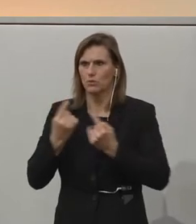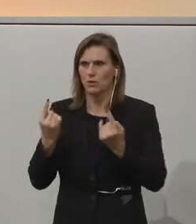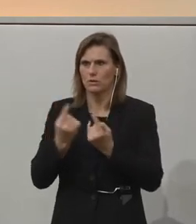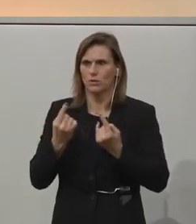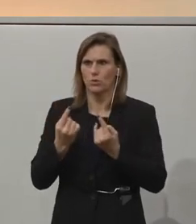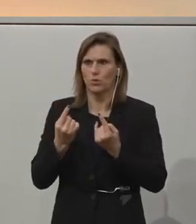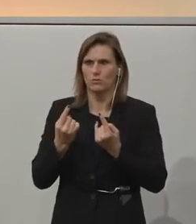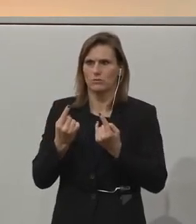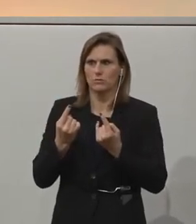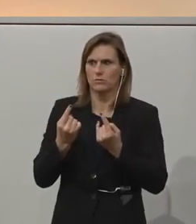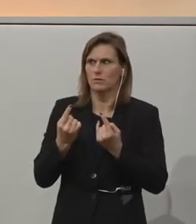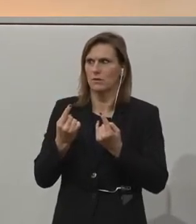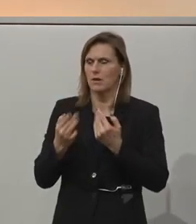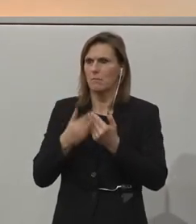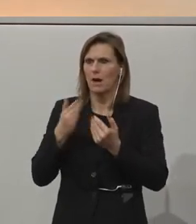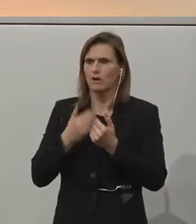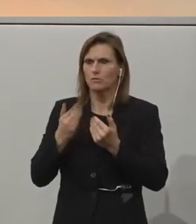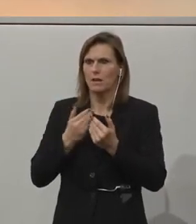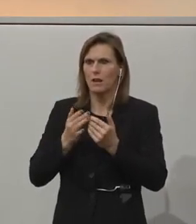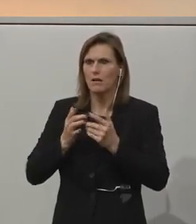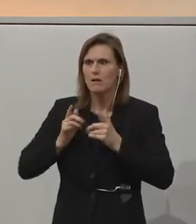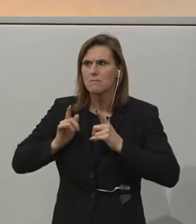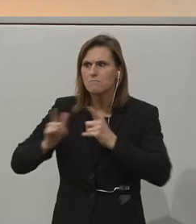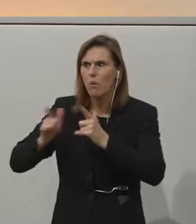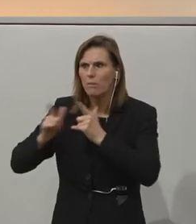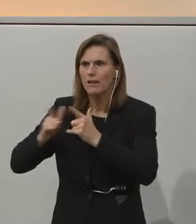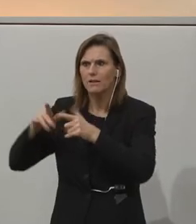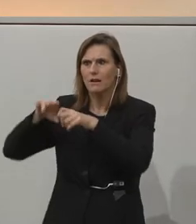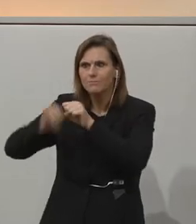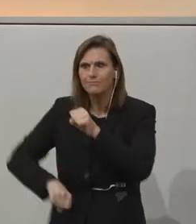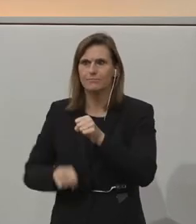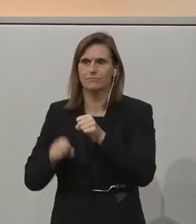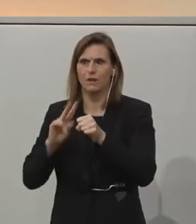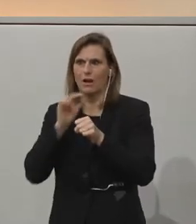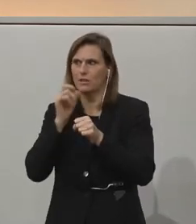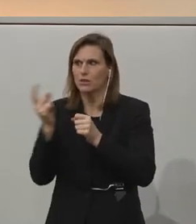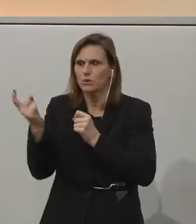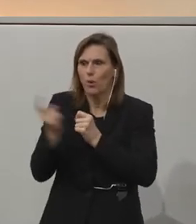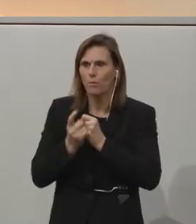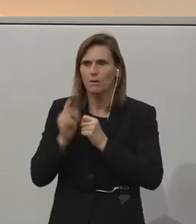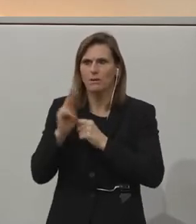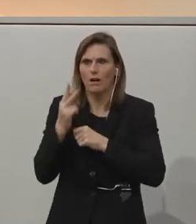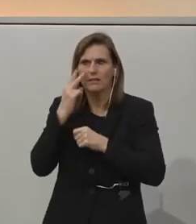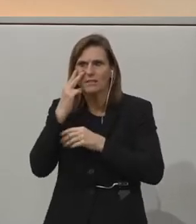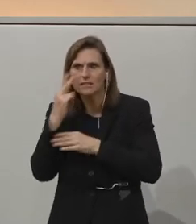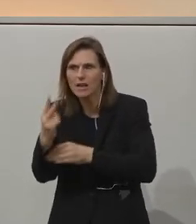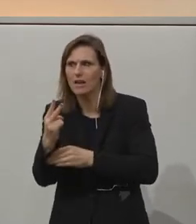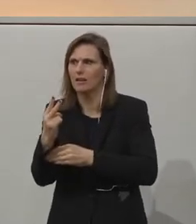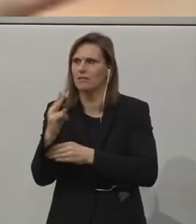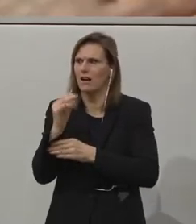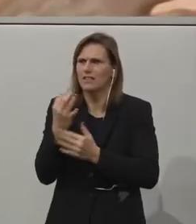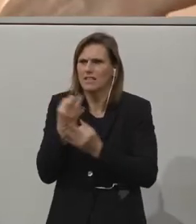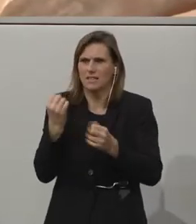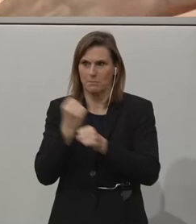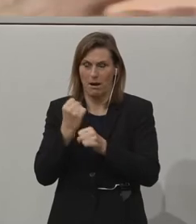sight, complete loss of sense and things like that. But I would submit to you,